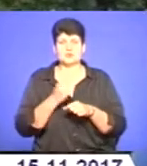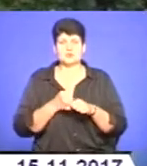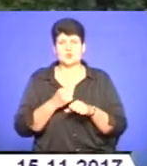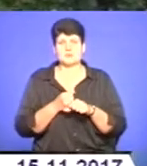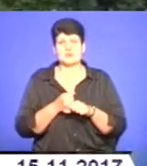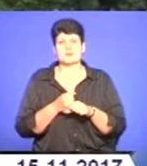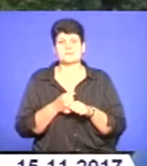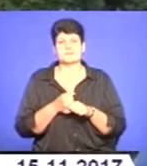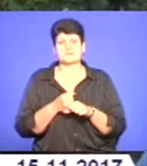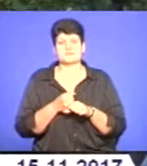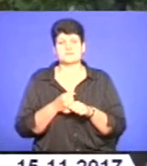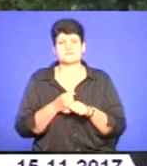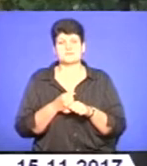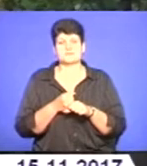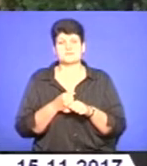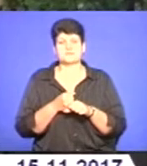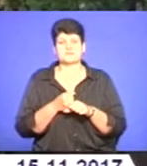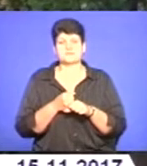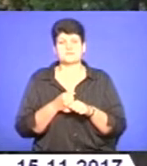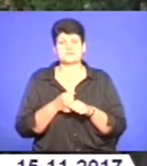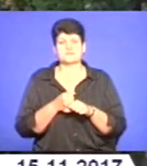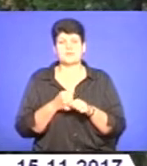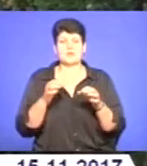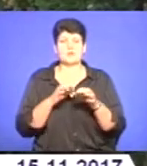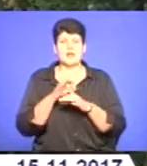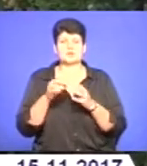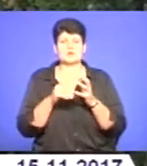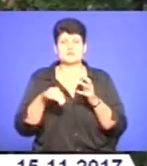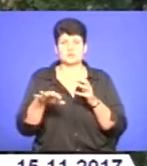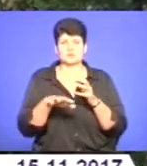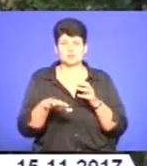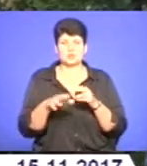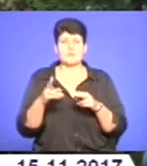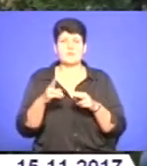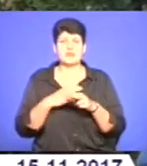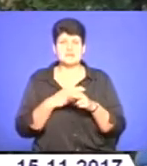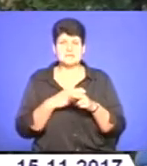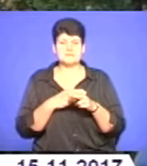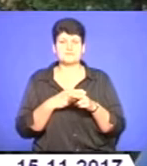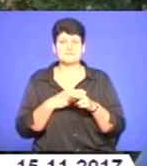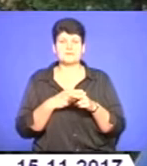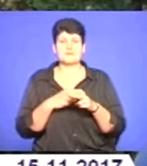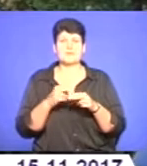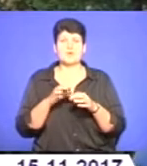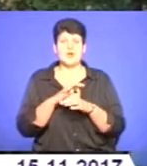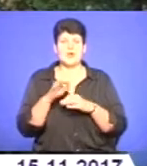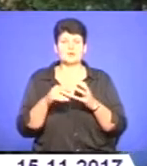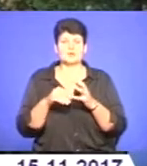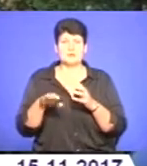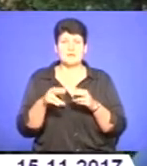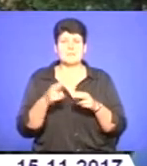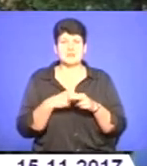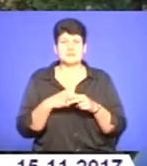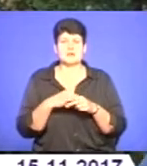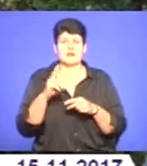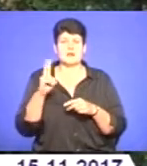проєкту «Замлеустрою», тому що без проєкту «Замлеустрою», без кадастрового